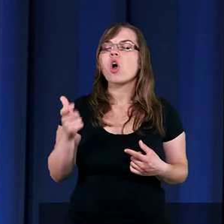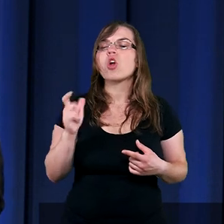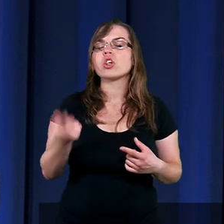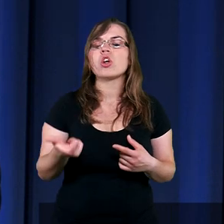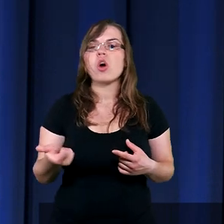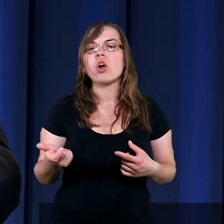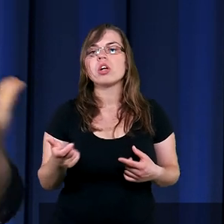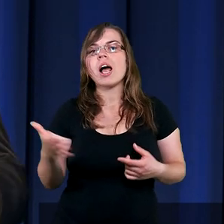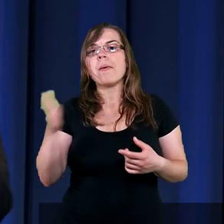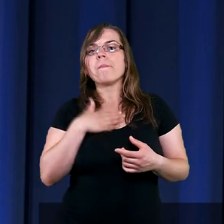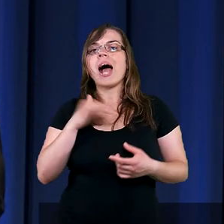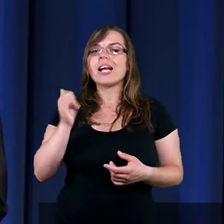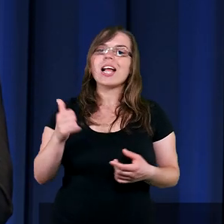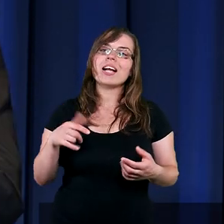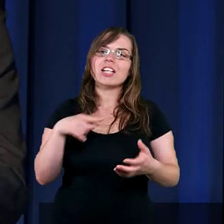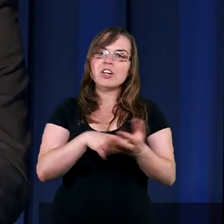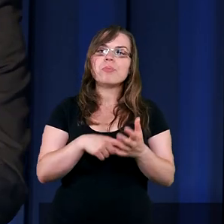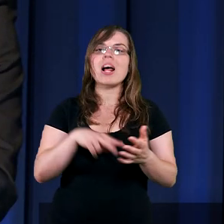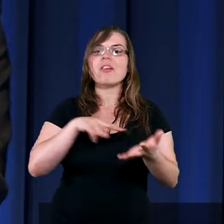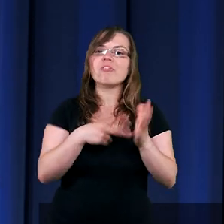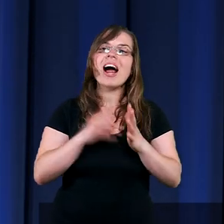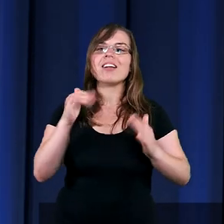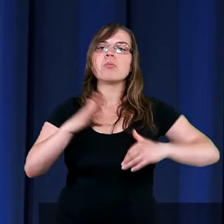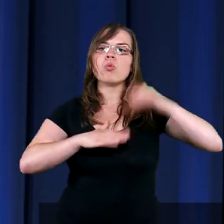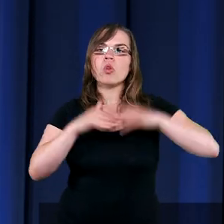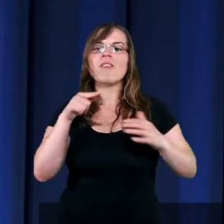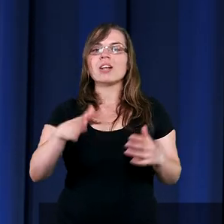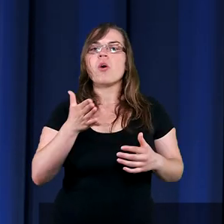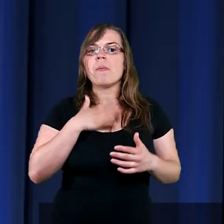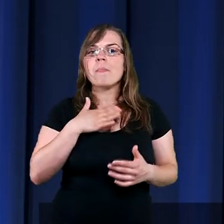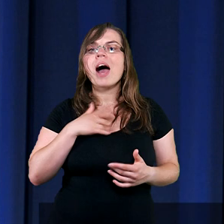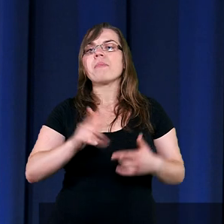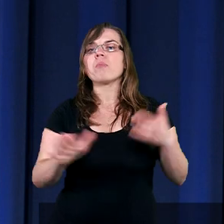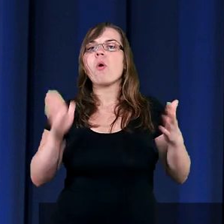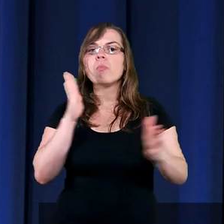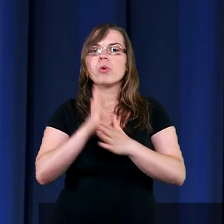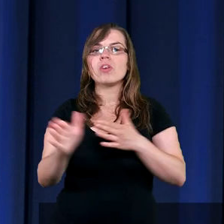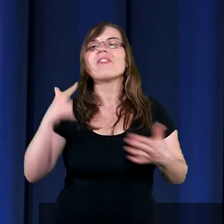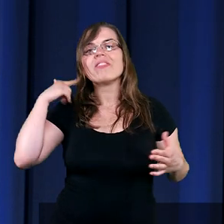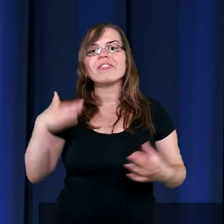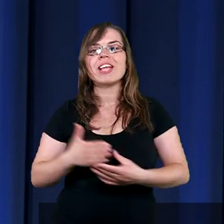nas ma w jakiś sposób zbudować. Mamy po prostu wiedzieć,